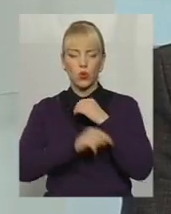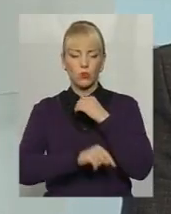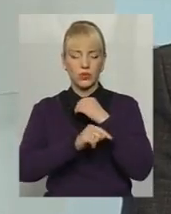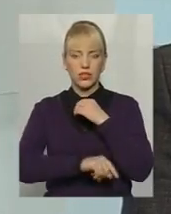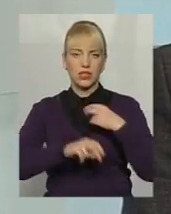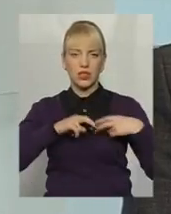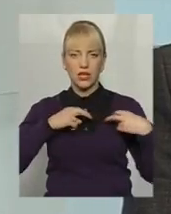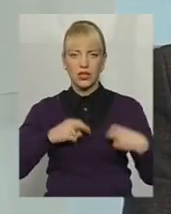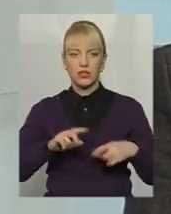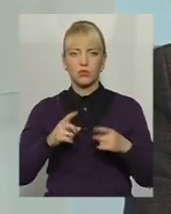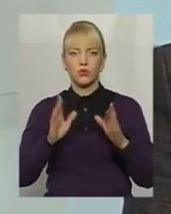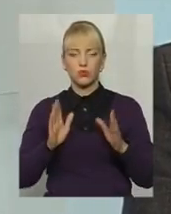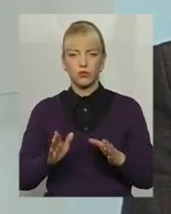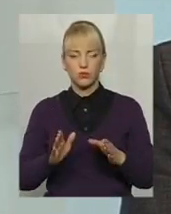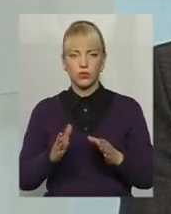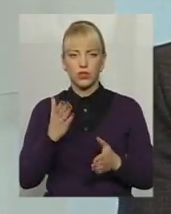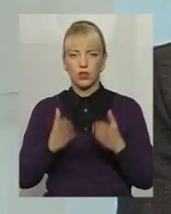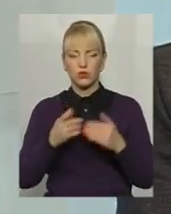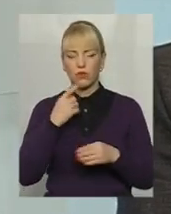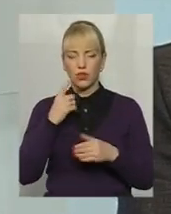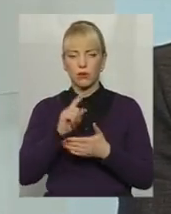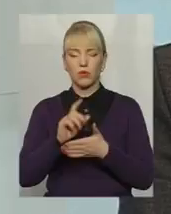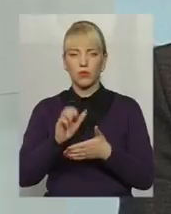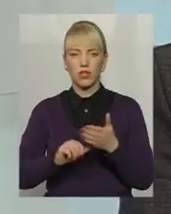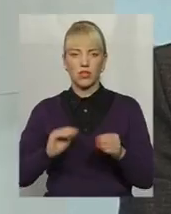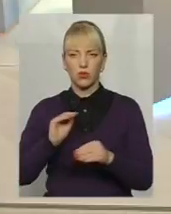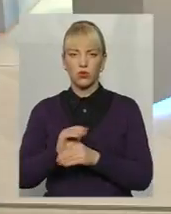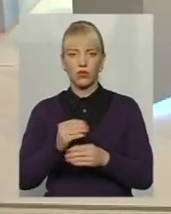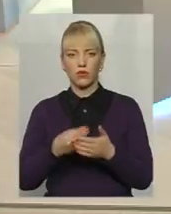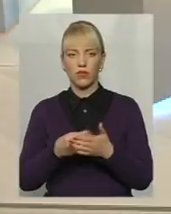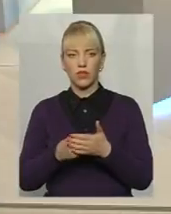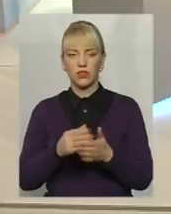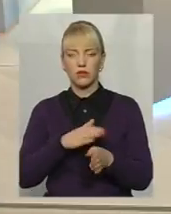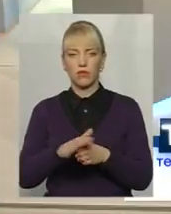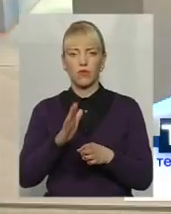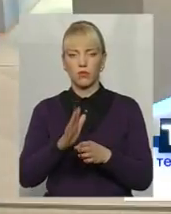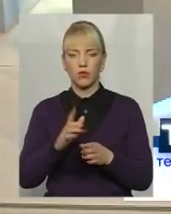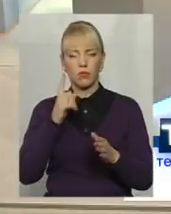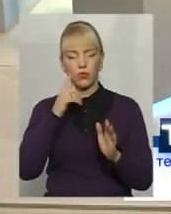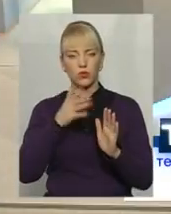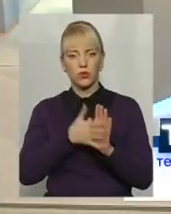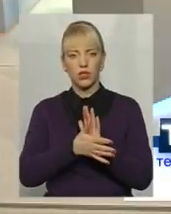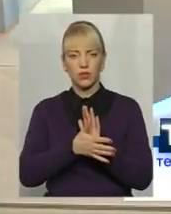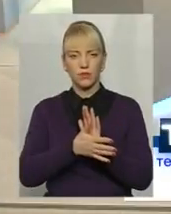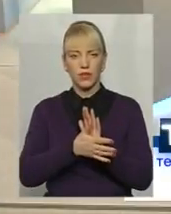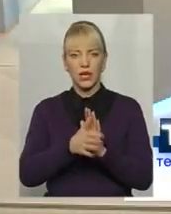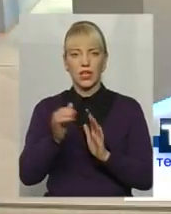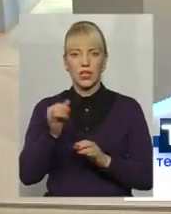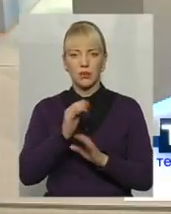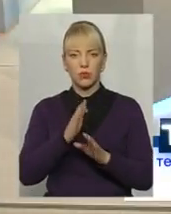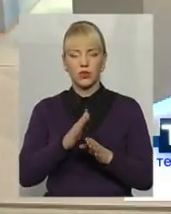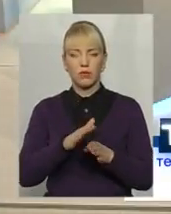тому що, якщо говорити про податок на додану вартість, він повністю буде прозорий і